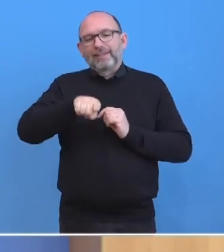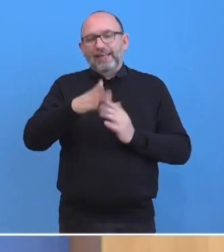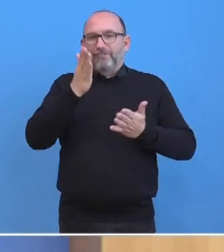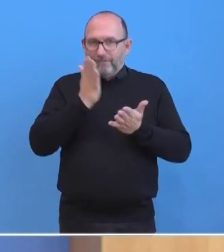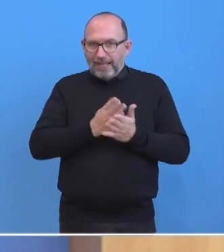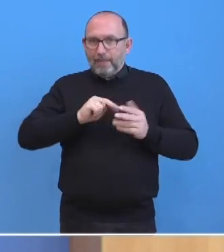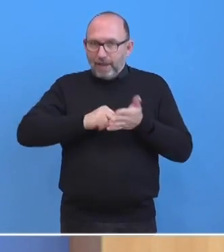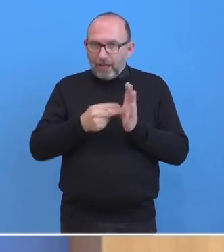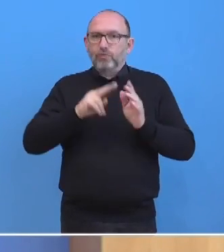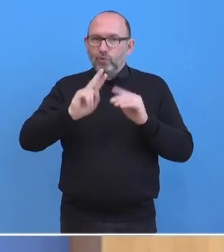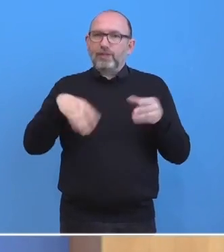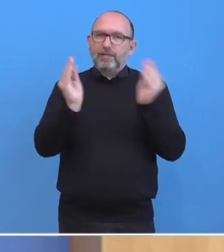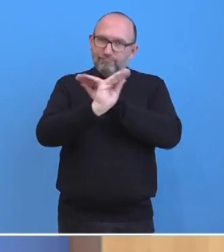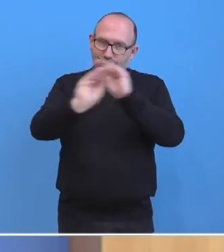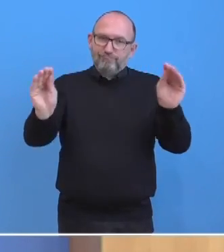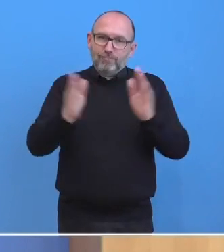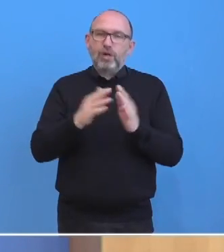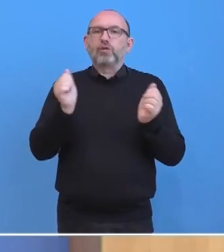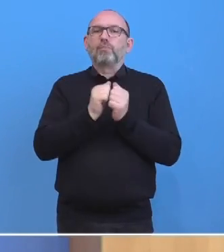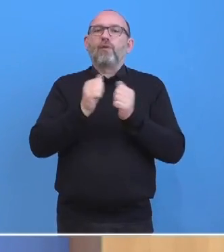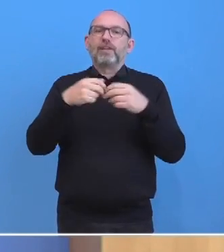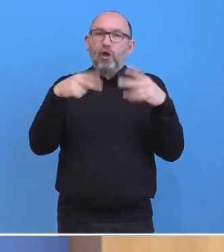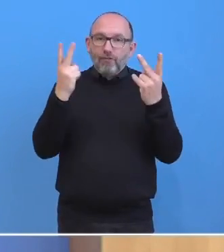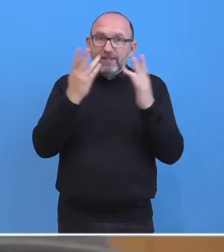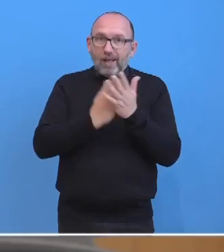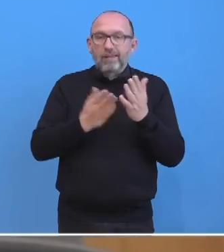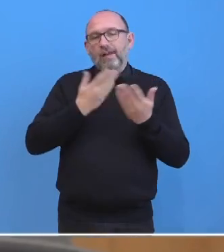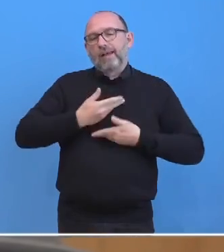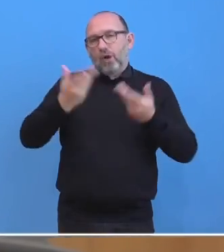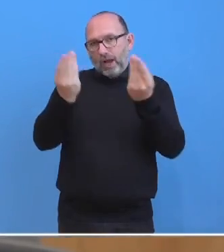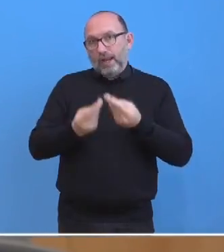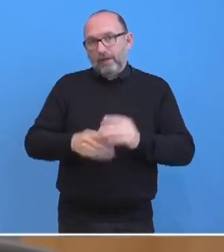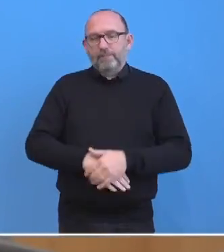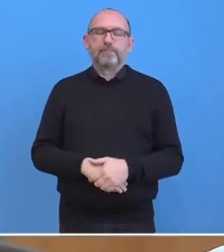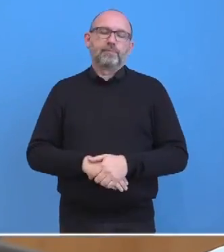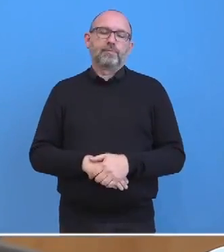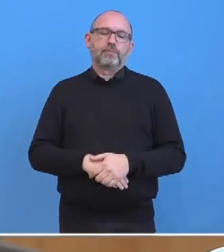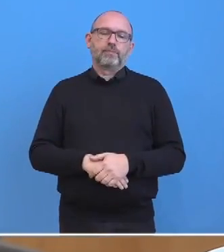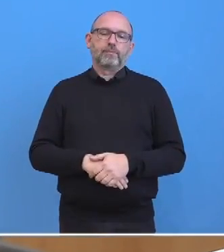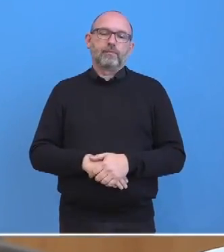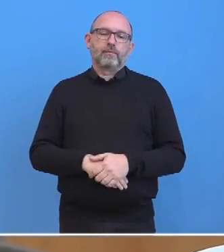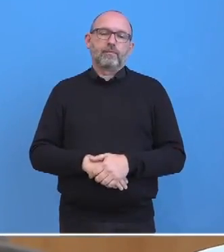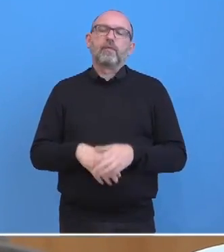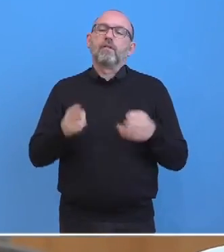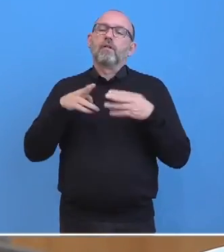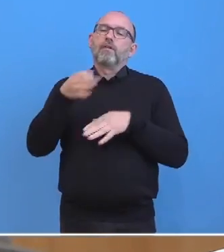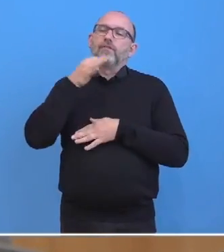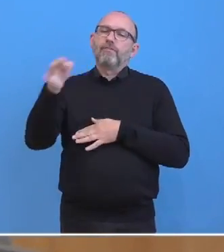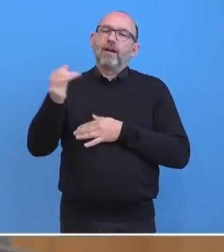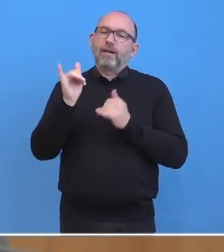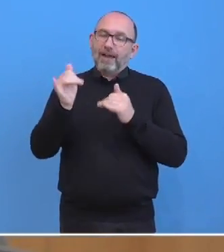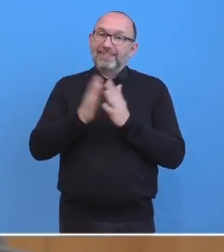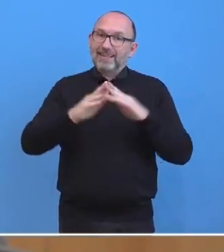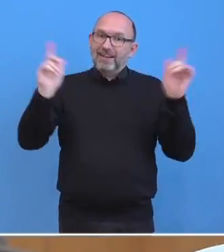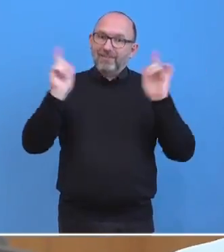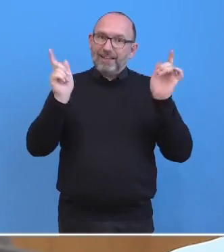auch dazu dann einladen zu presseöffentlichen Teilen. Zusatz? Aber vielleicht können Sie doch schon sagen, ob das eine Veranstaltung